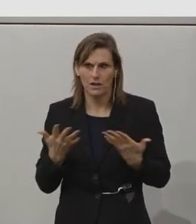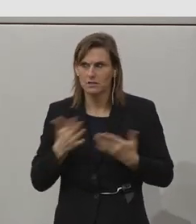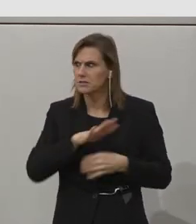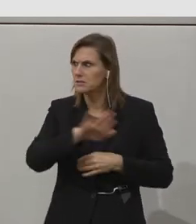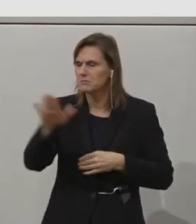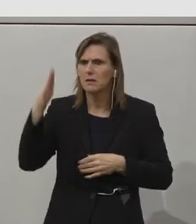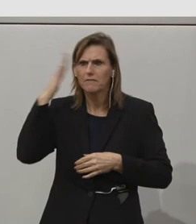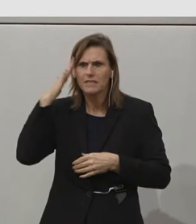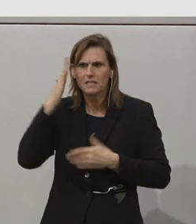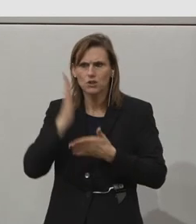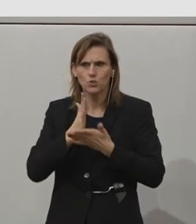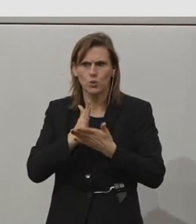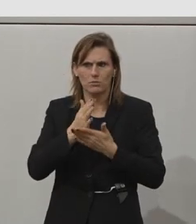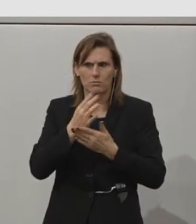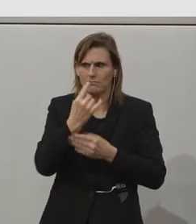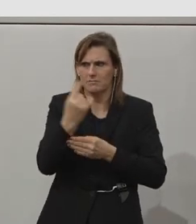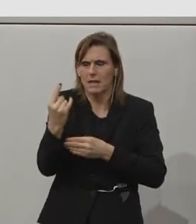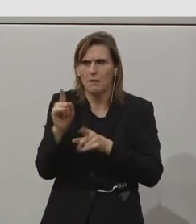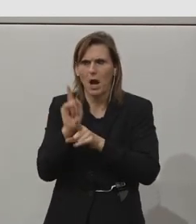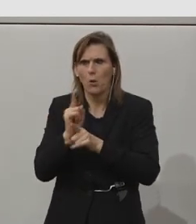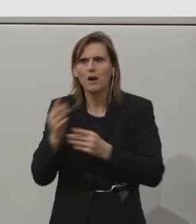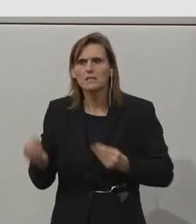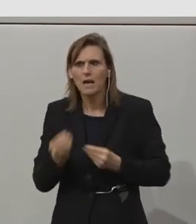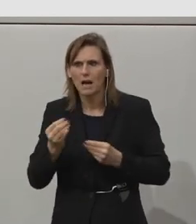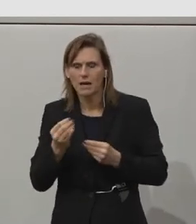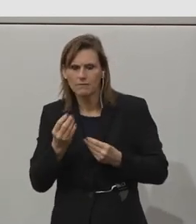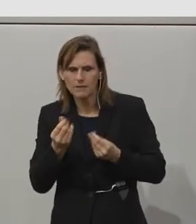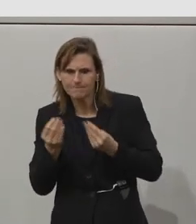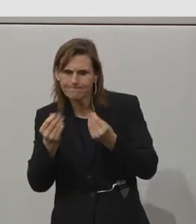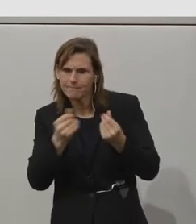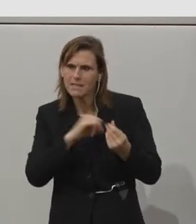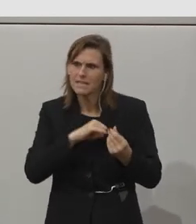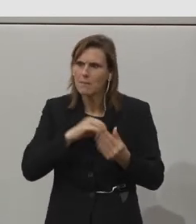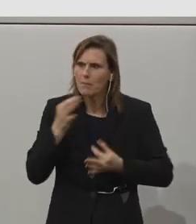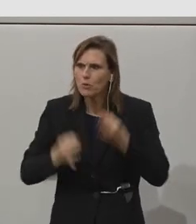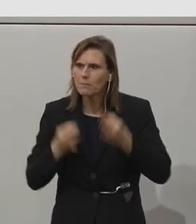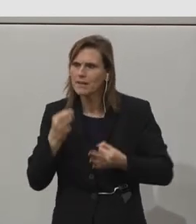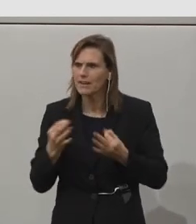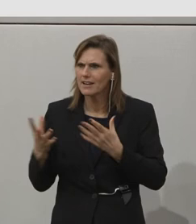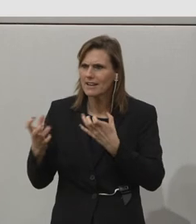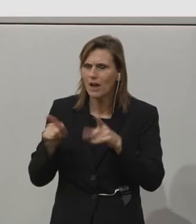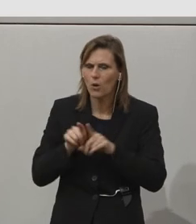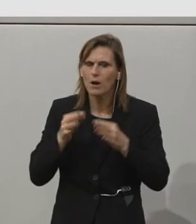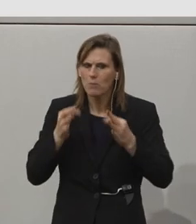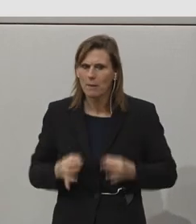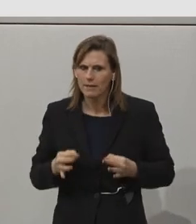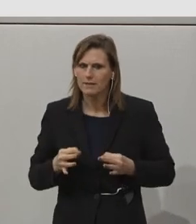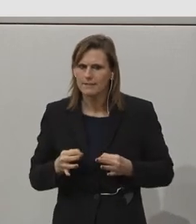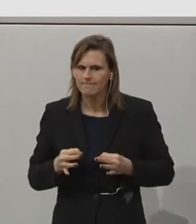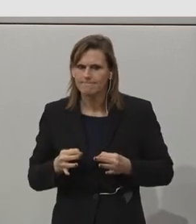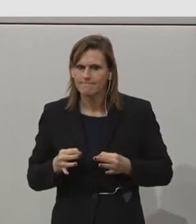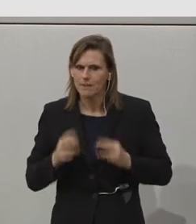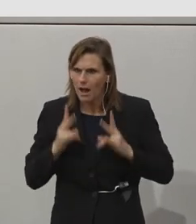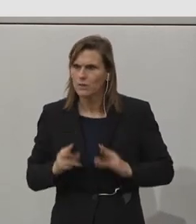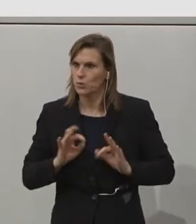von uns so. Wenn wir Dinge selbst ausprobieren, dann haben wir auch die Momente, wo wir wissen, das können